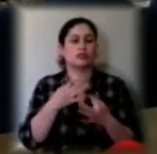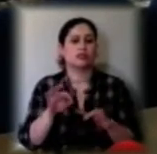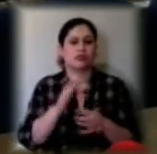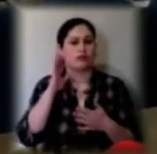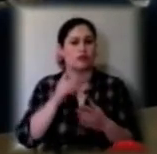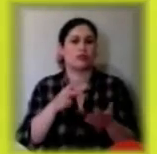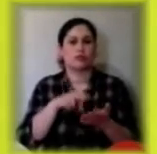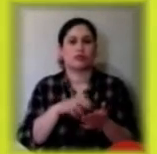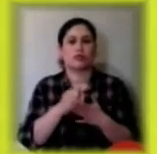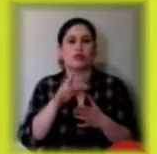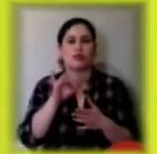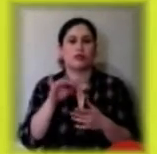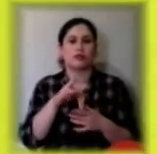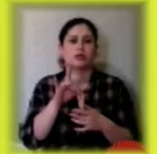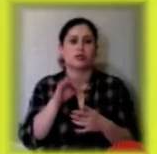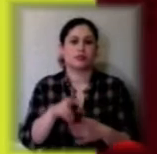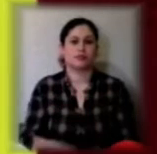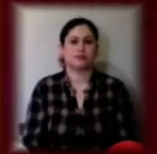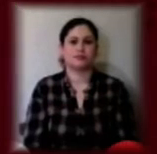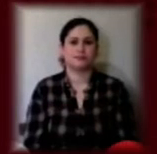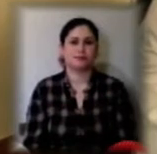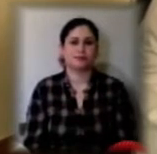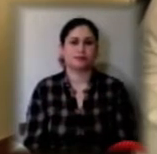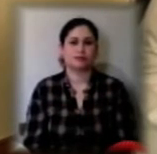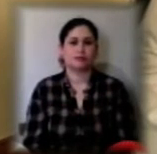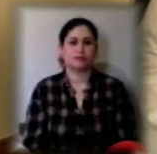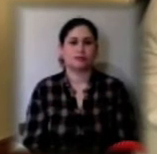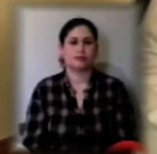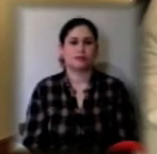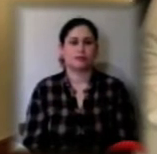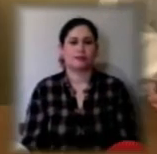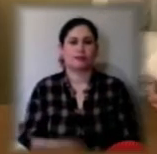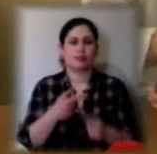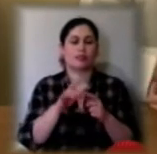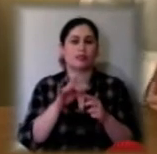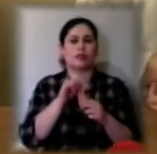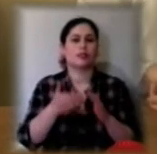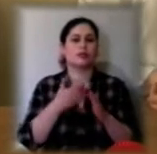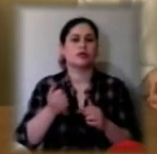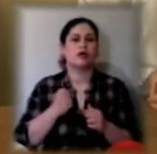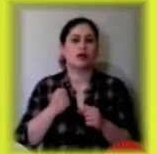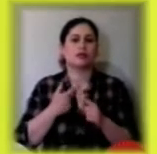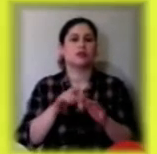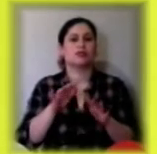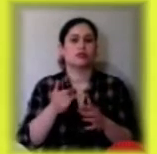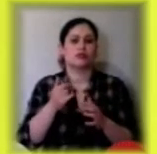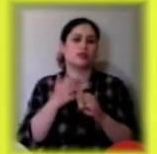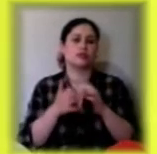окупованого Криму. Музика Призов до армії, як він відбувається в Херсоні.